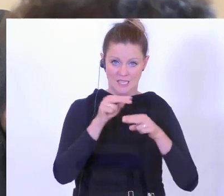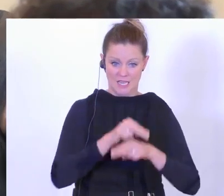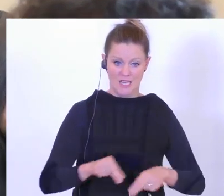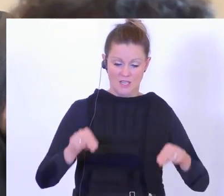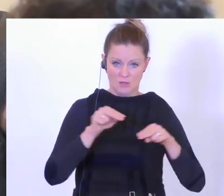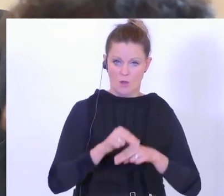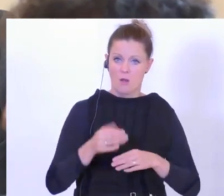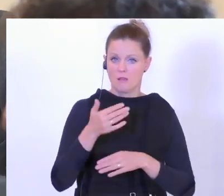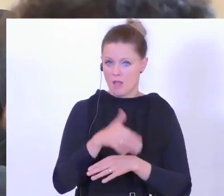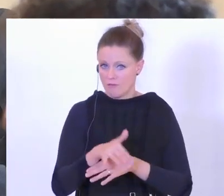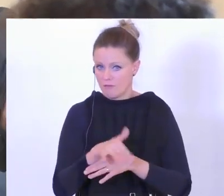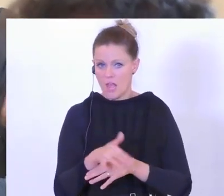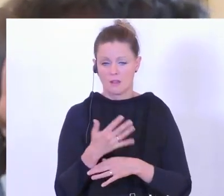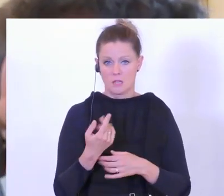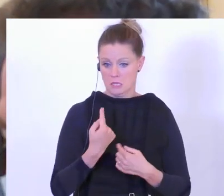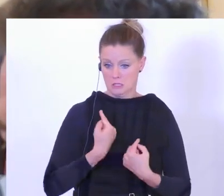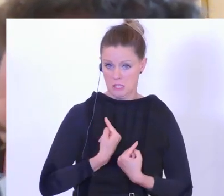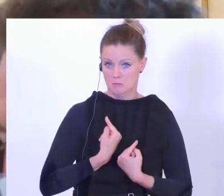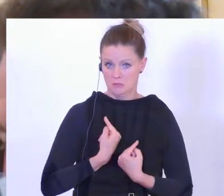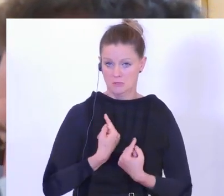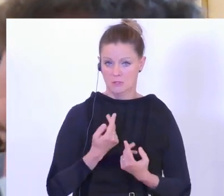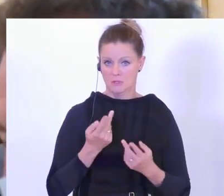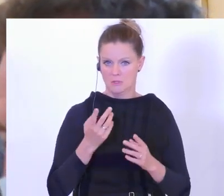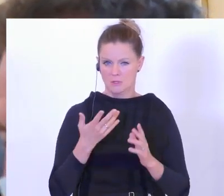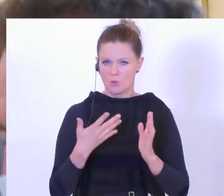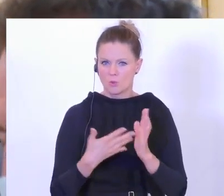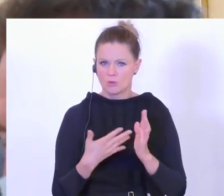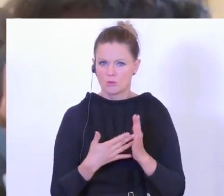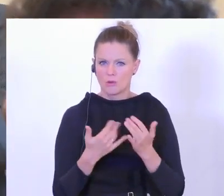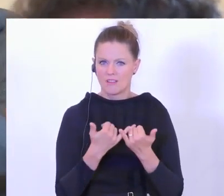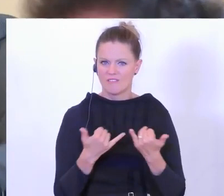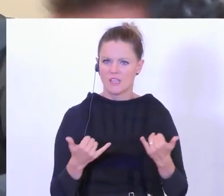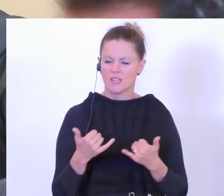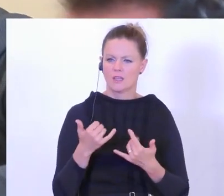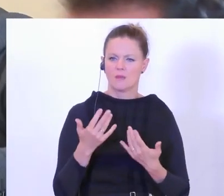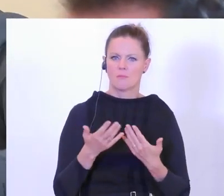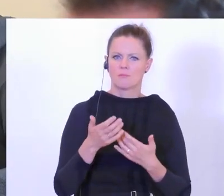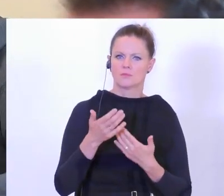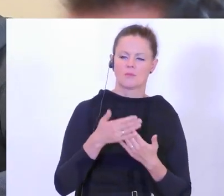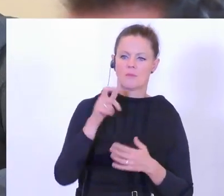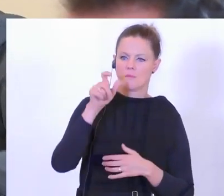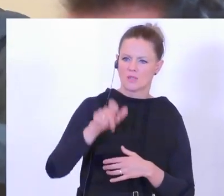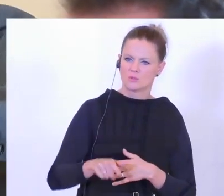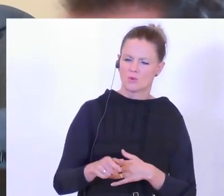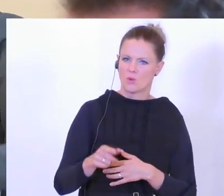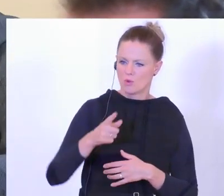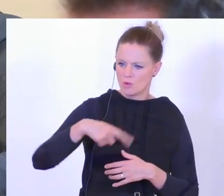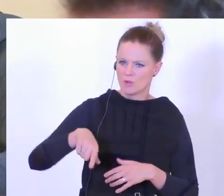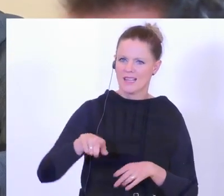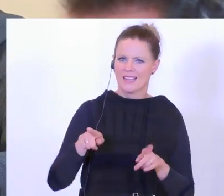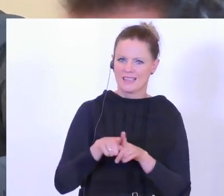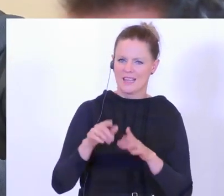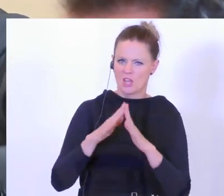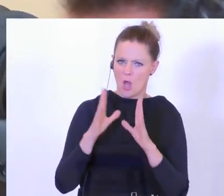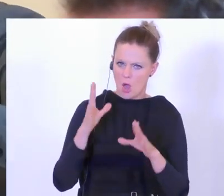als Gastronom, als Wirt, dann muss ich ja irgendwie kontrollieren, ob diese Personen beispielsweise aus dem gleichen Haushalt kommen, ob die familiär zusammengehören.